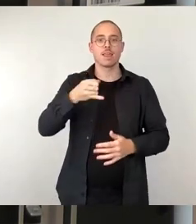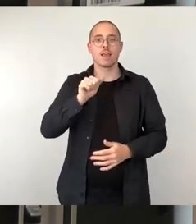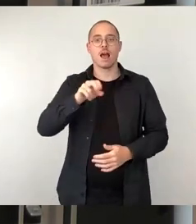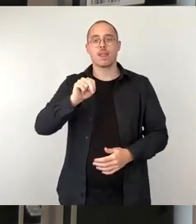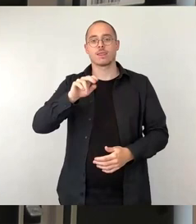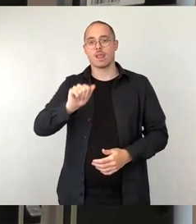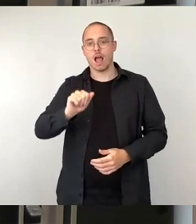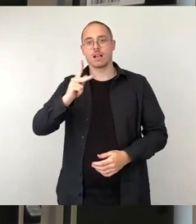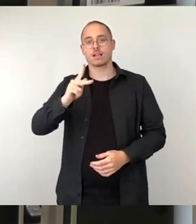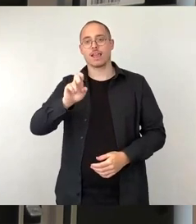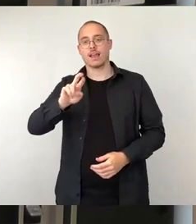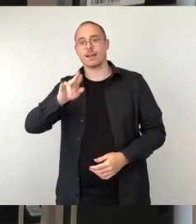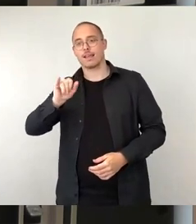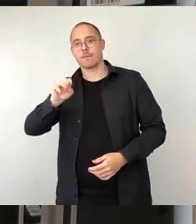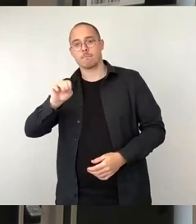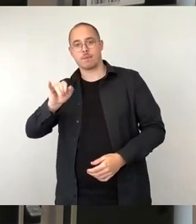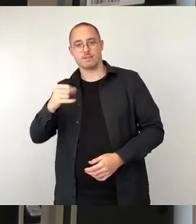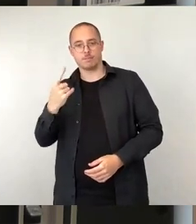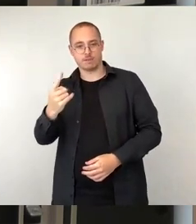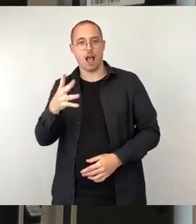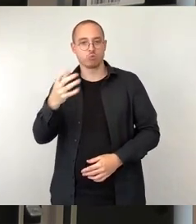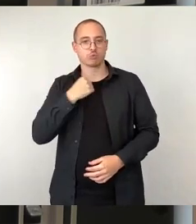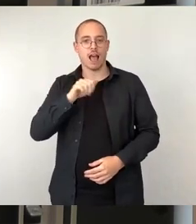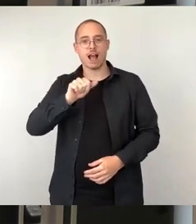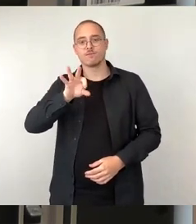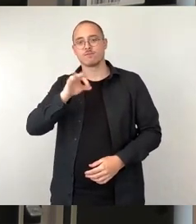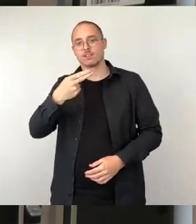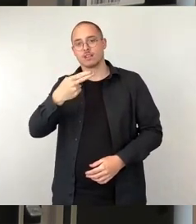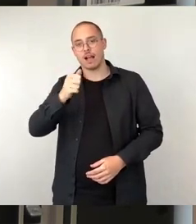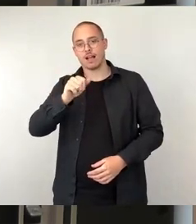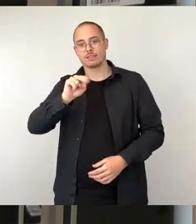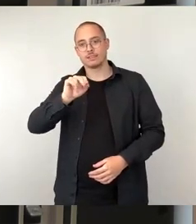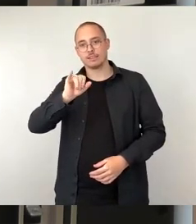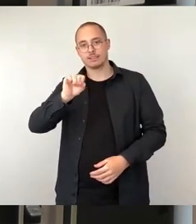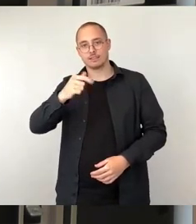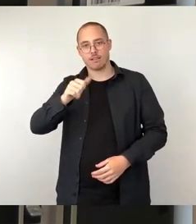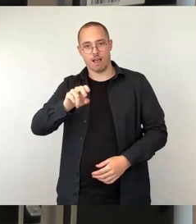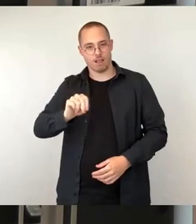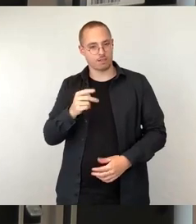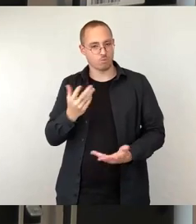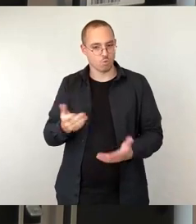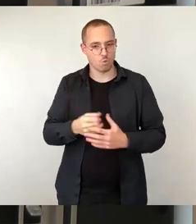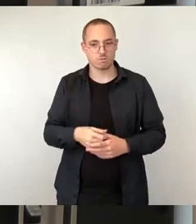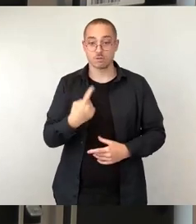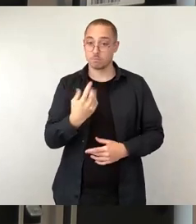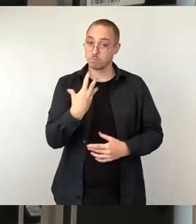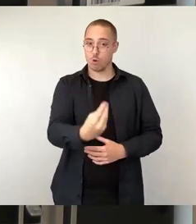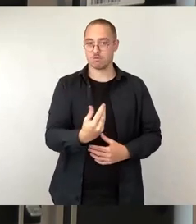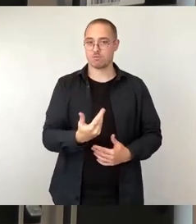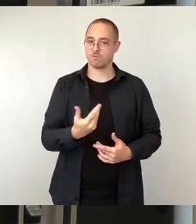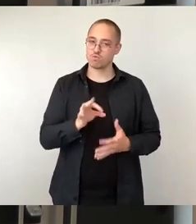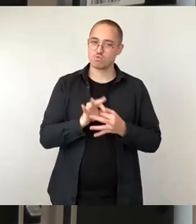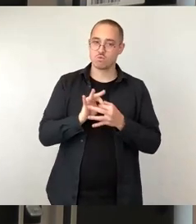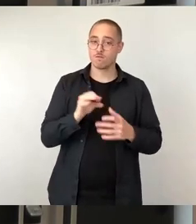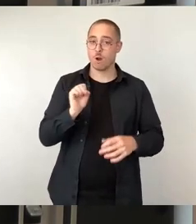Ehrenmünze bekommen hat für ihr Engagement hier vor allem im kulturellen Austausch. Und sie hat erzählt, dass sie ausgebildete